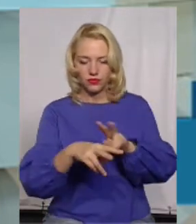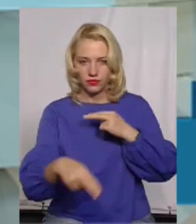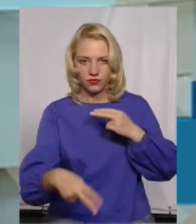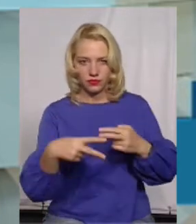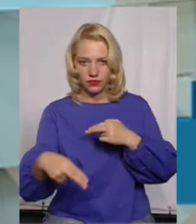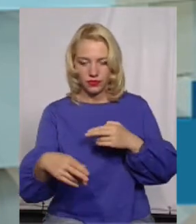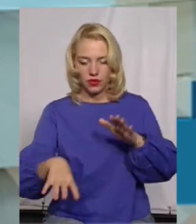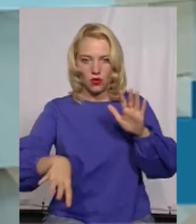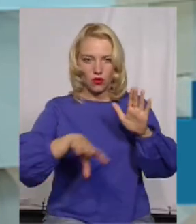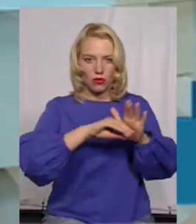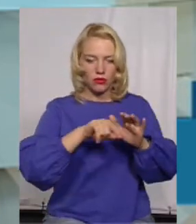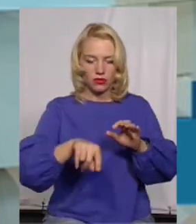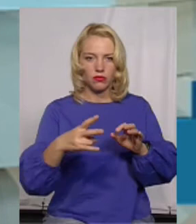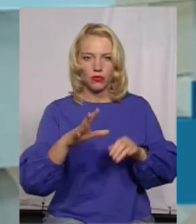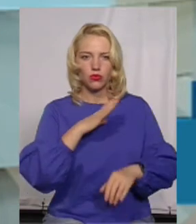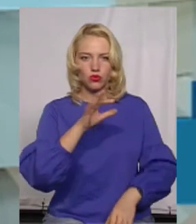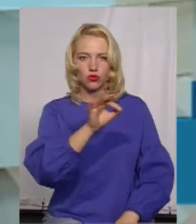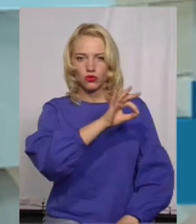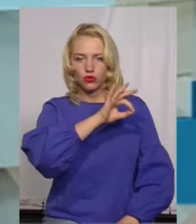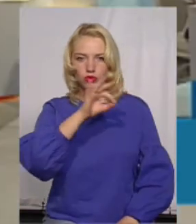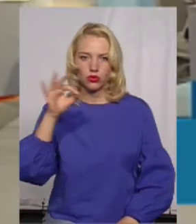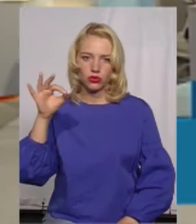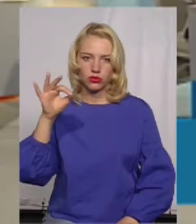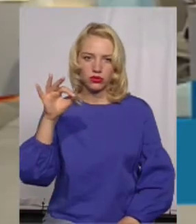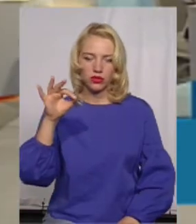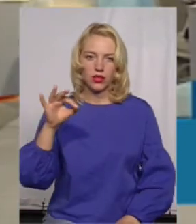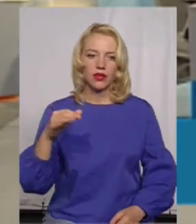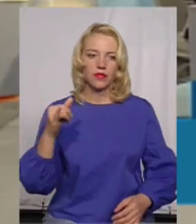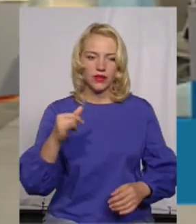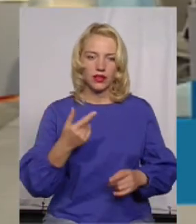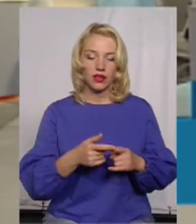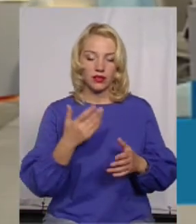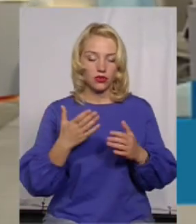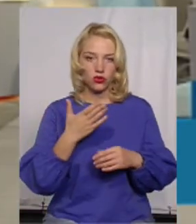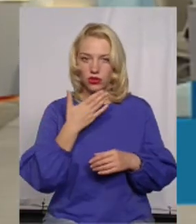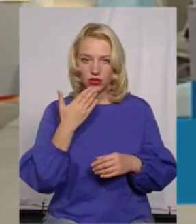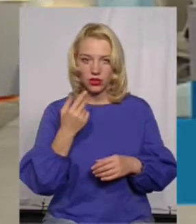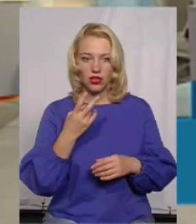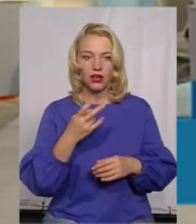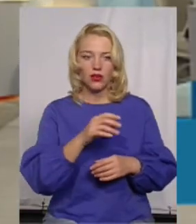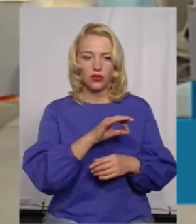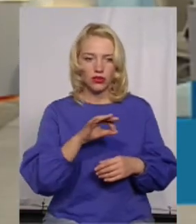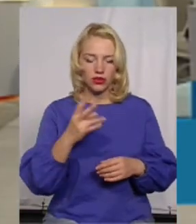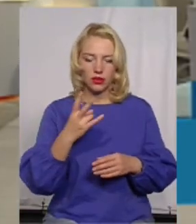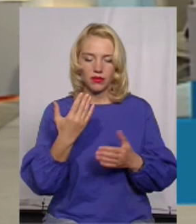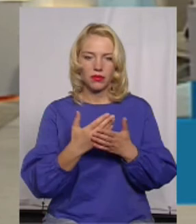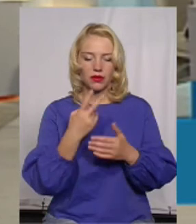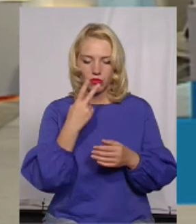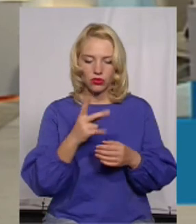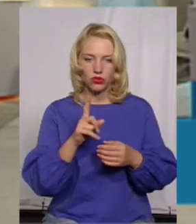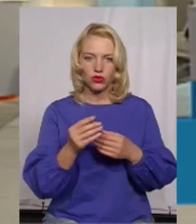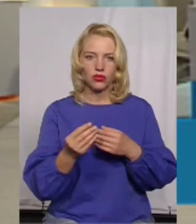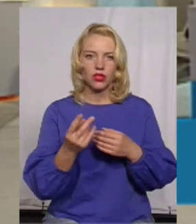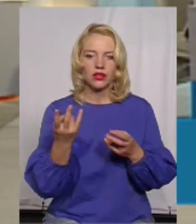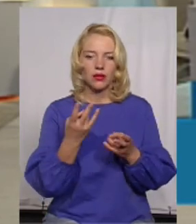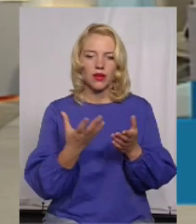ви оплатили, у вас там має бути нуль, занесла вам одразу показничок. Якщо ні, занесли показничок, видали вам рахунок, що вам треба там доплатити. 50